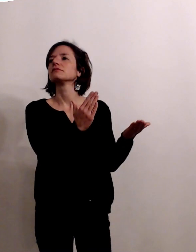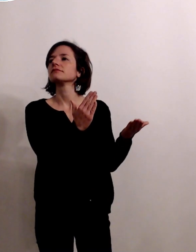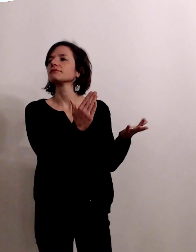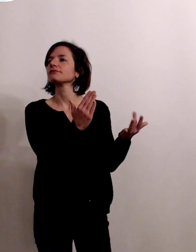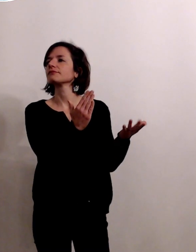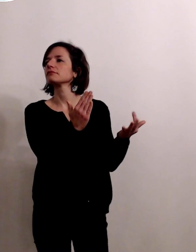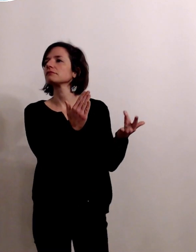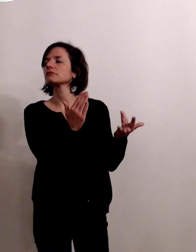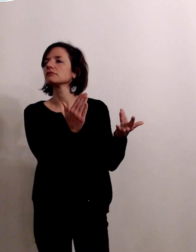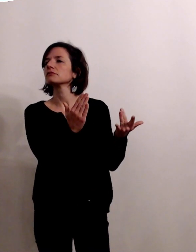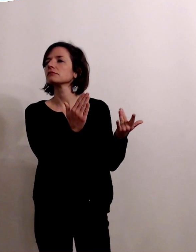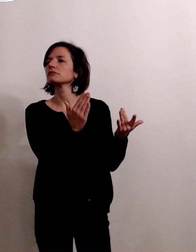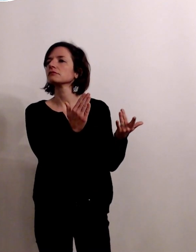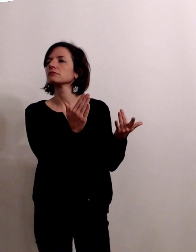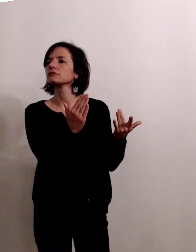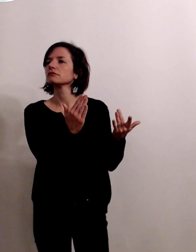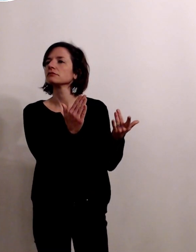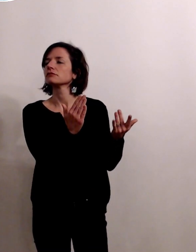évidemment